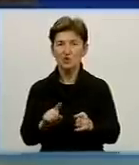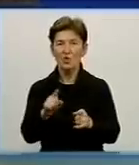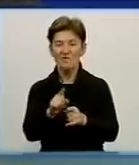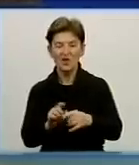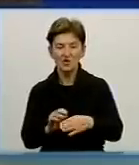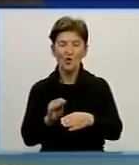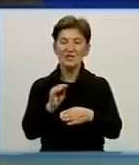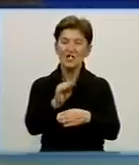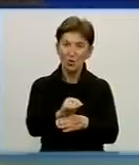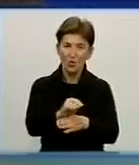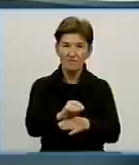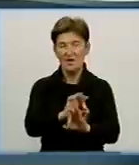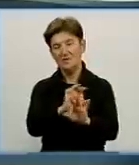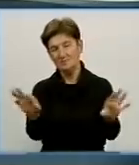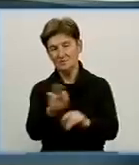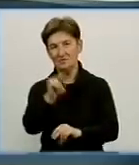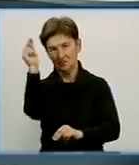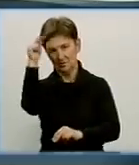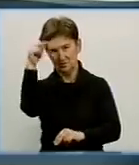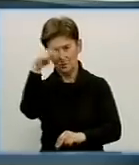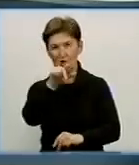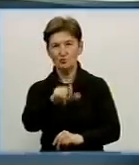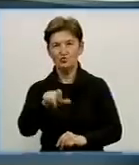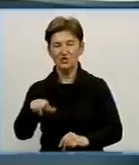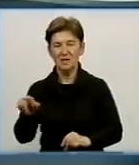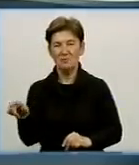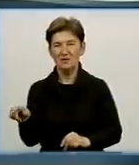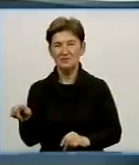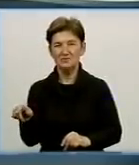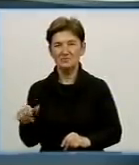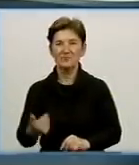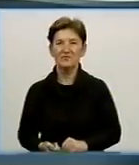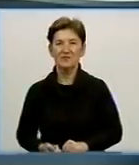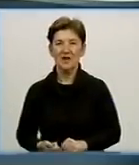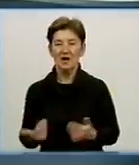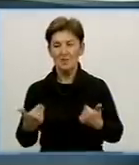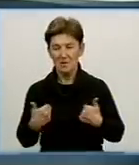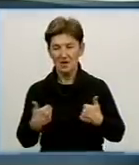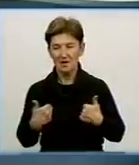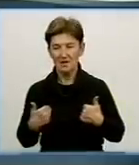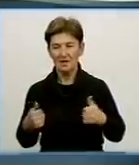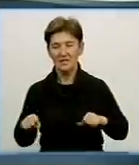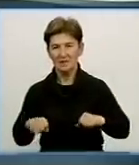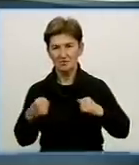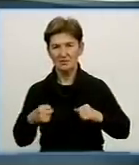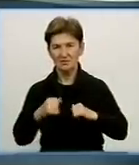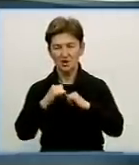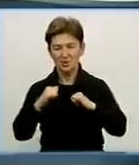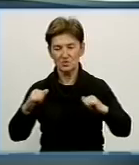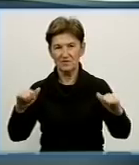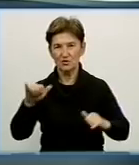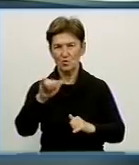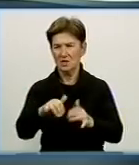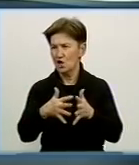даєте учням? Ми намагаємося розвивати в них, в першу чергу, широту